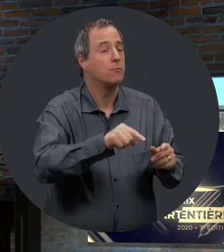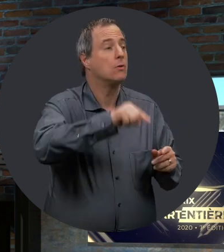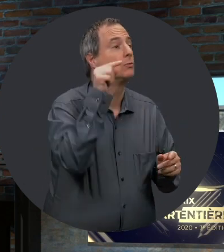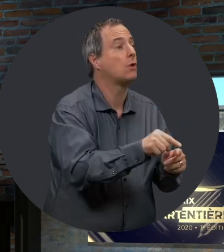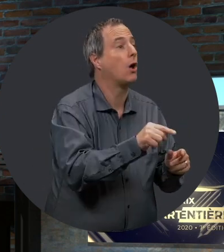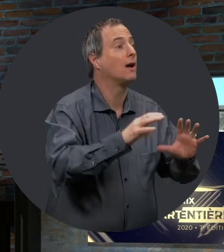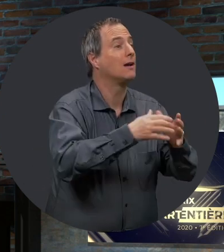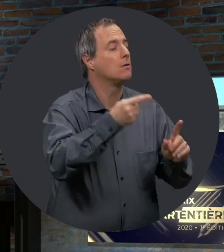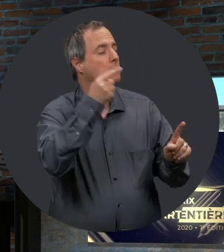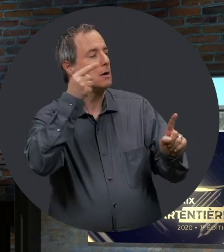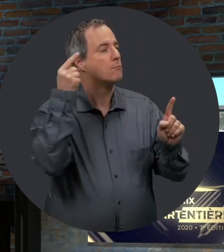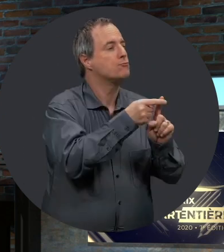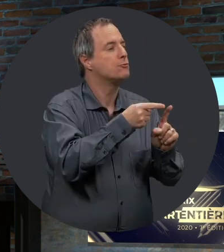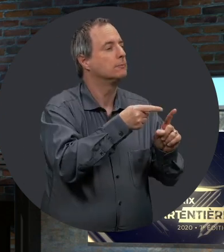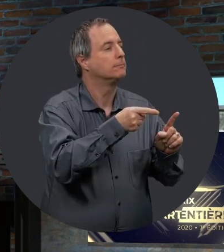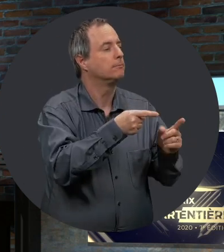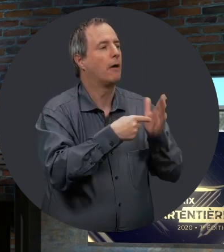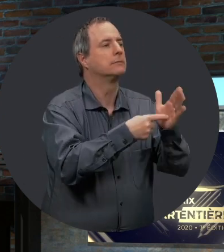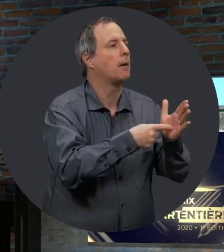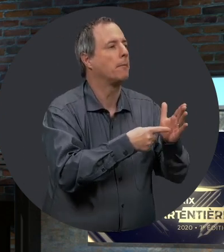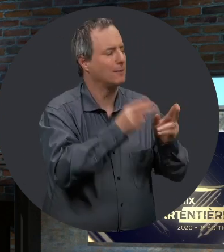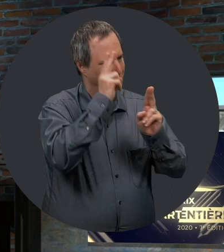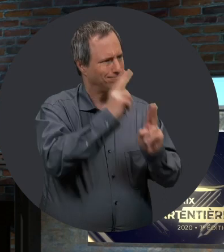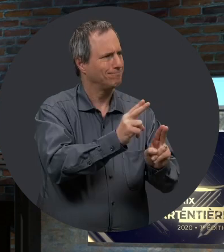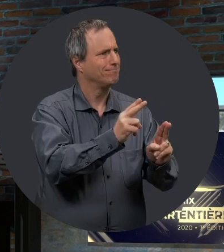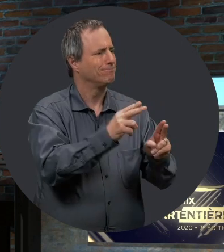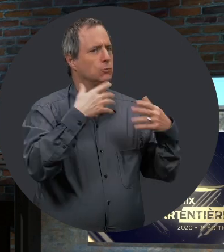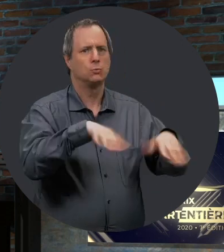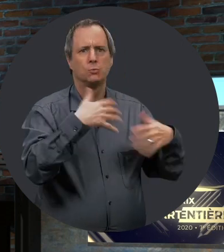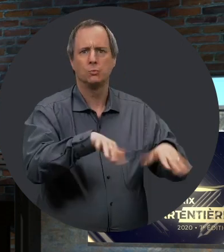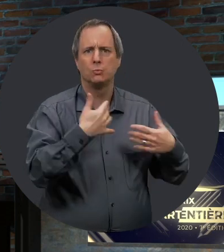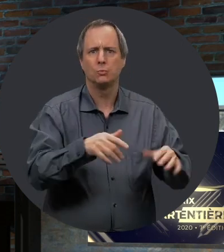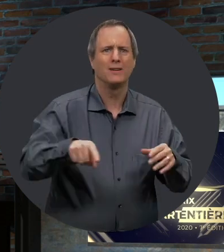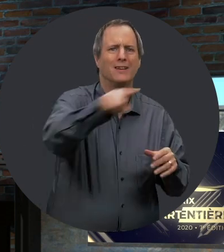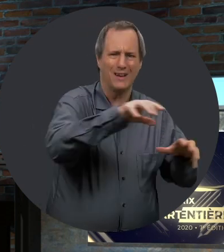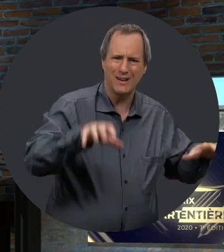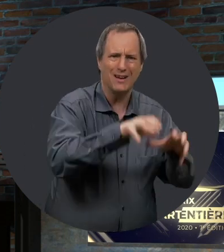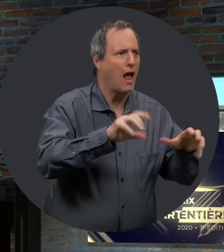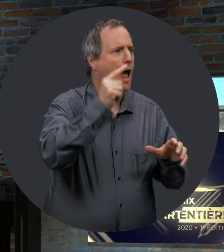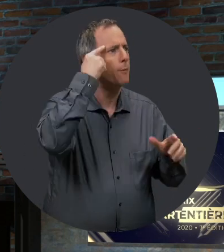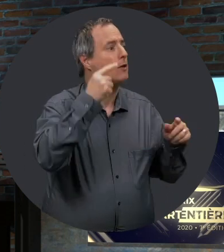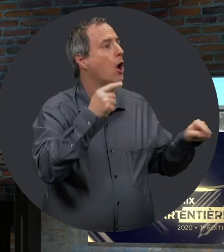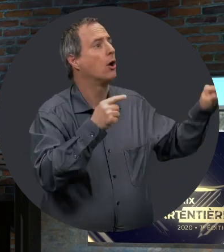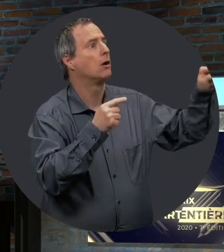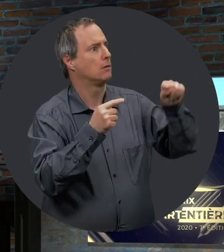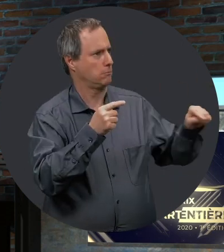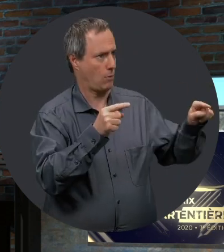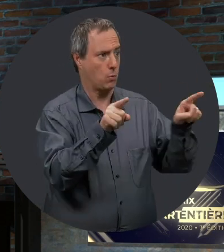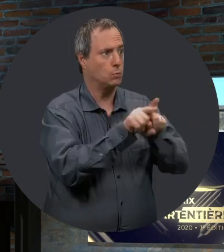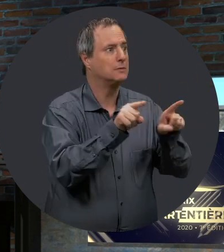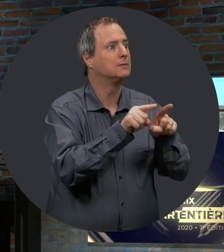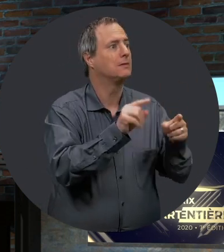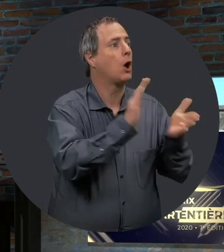cette catégorie-là, ça vise notamment à reconnaître les actions que posent les entrepreneurs, les entrepreneuses